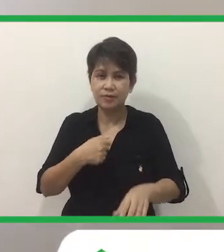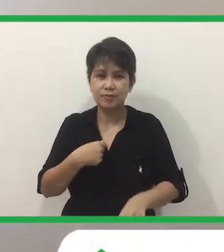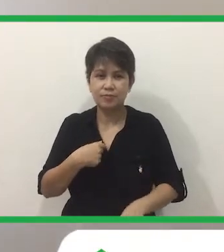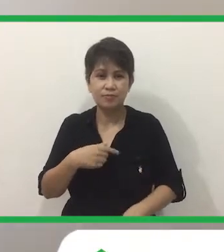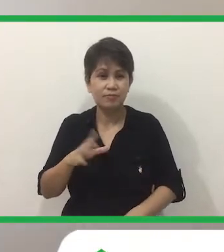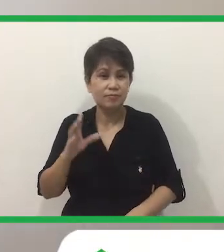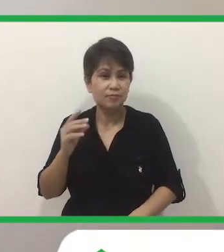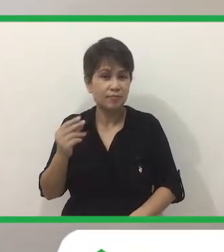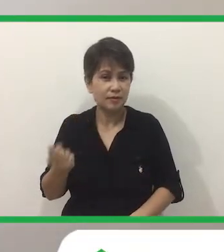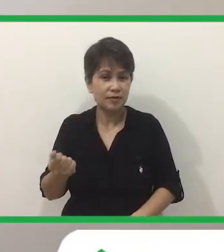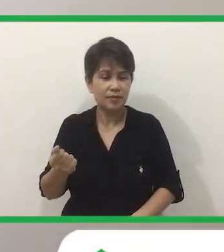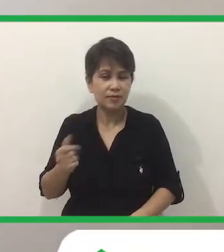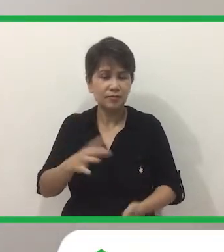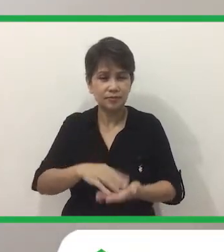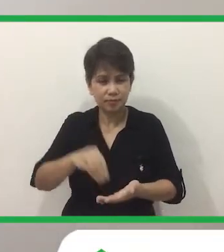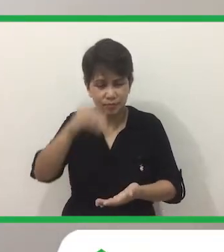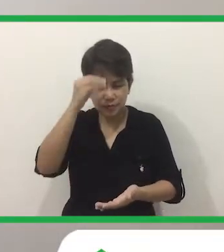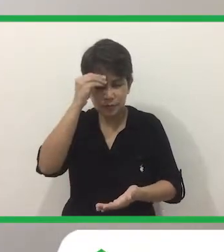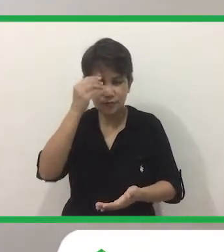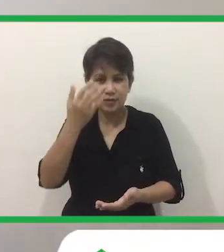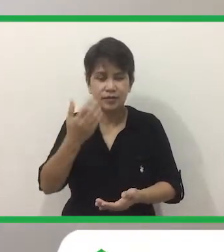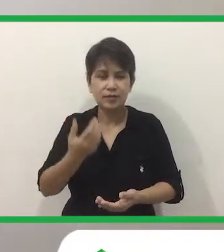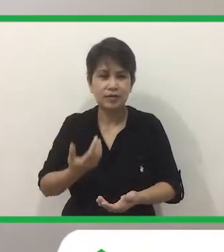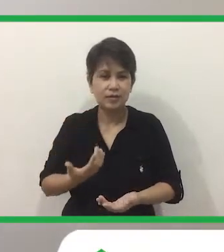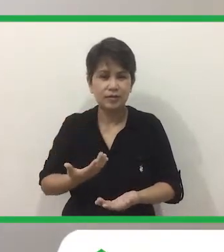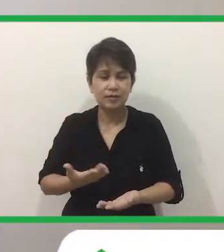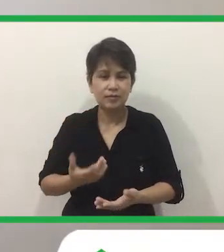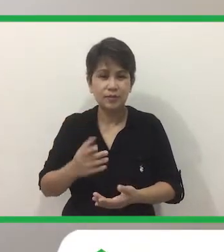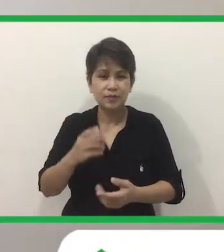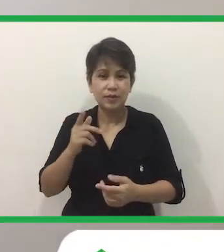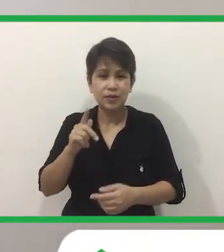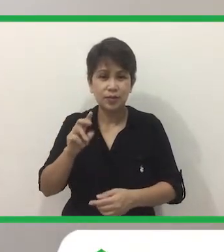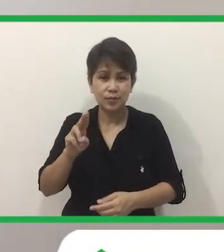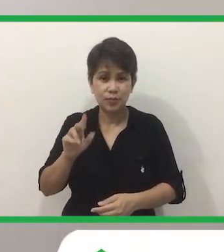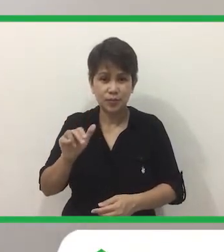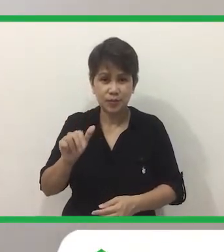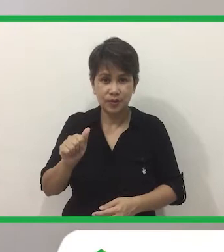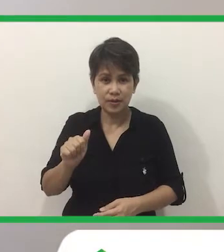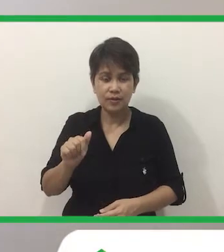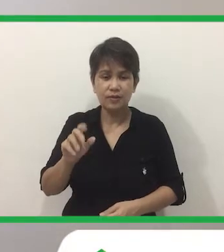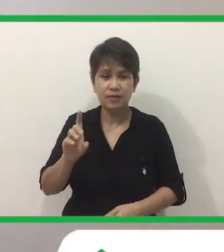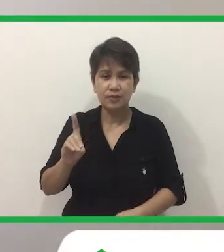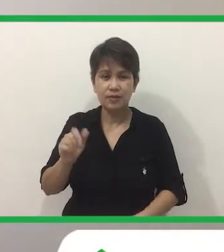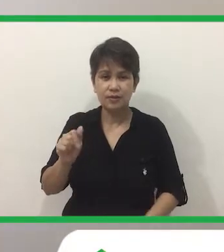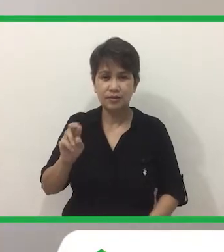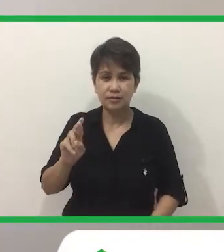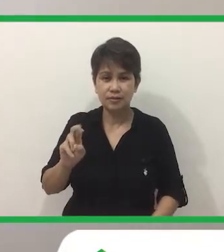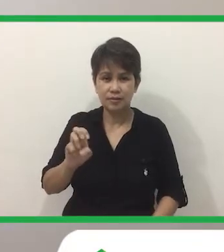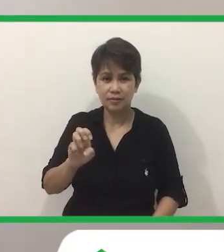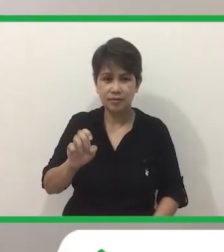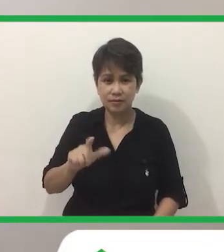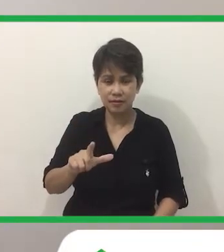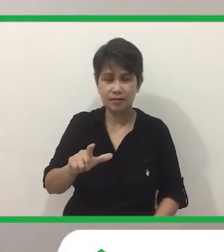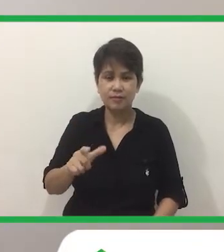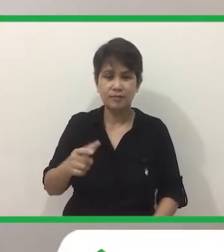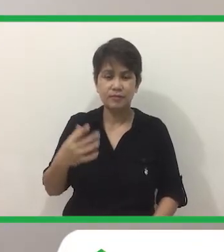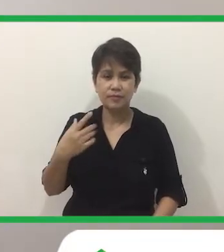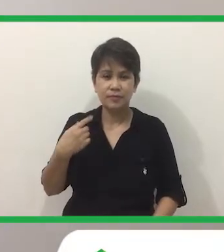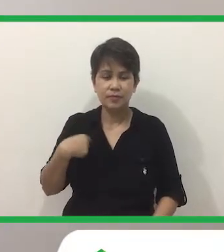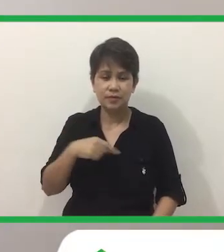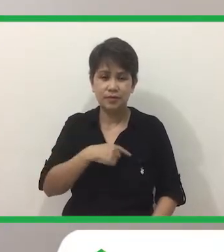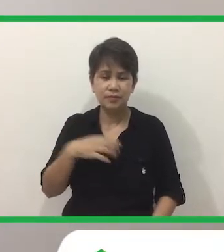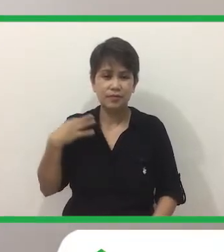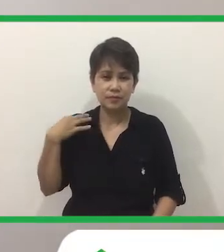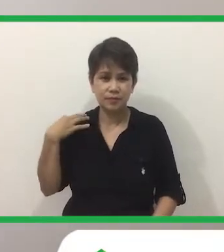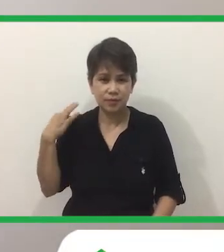Ang kwentong ito ay natutuhan ko kaya Kuya Darrel, isa sa aming mga core volunteers sa The Storytelling